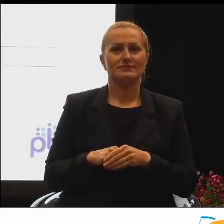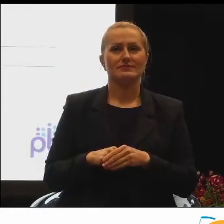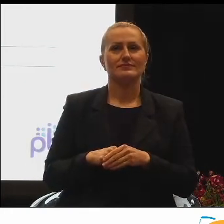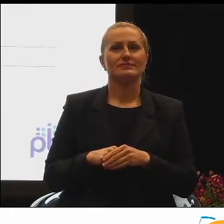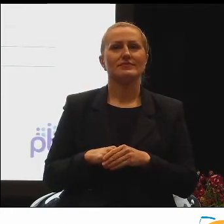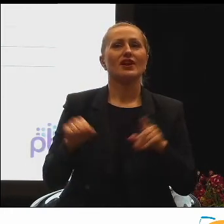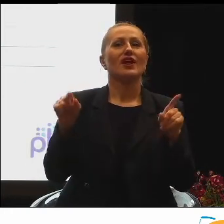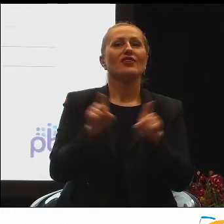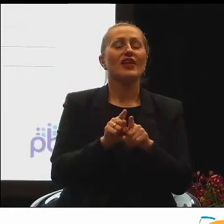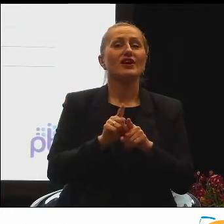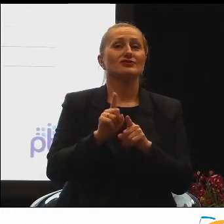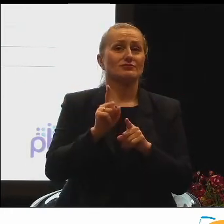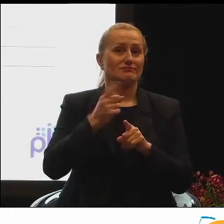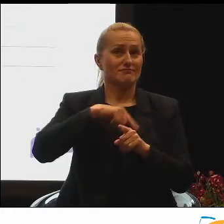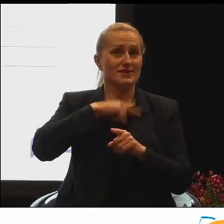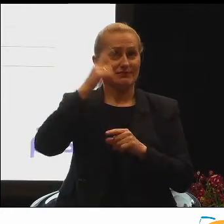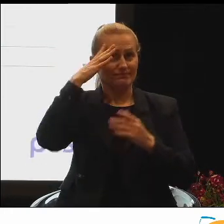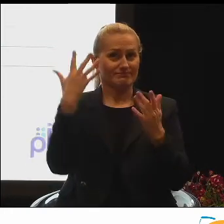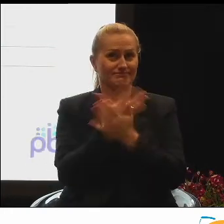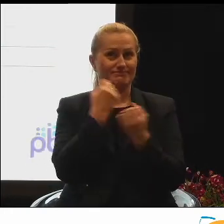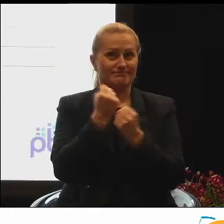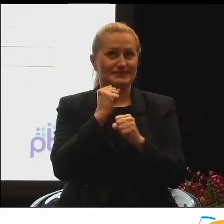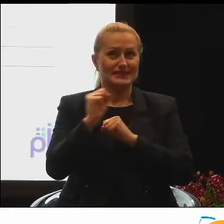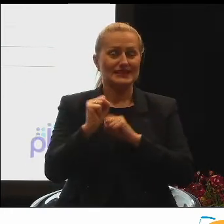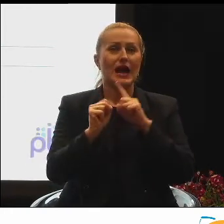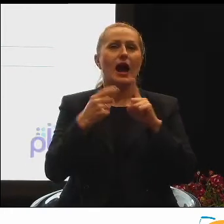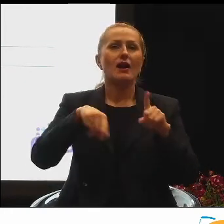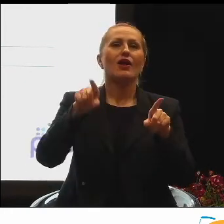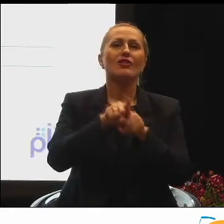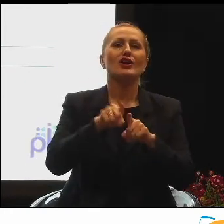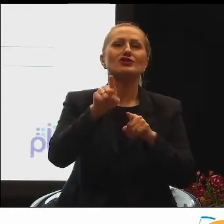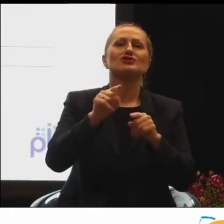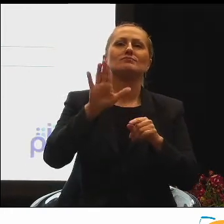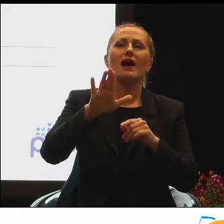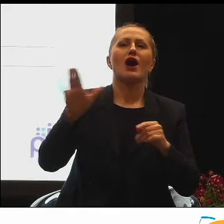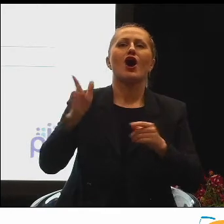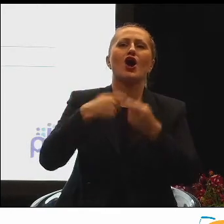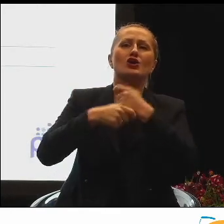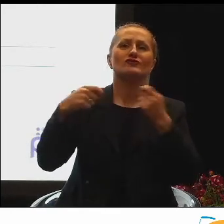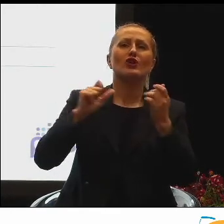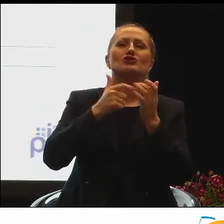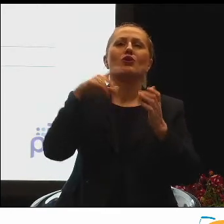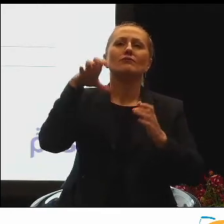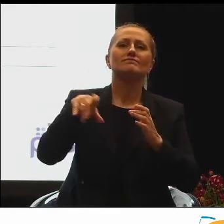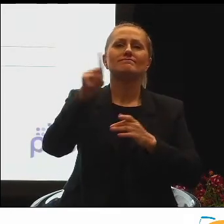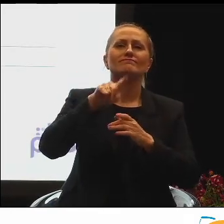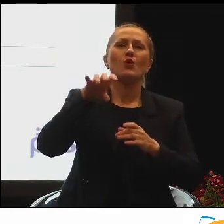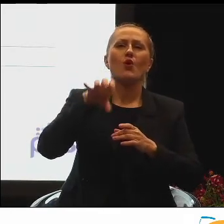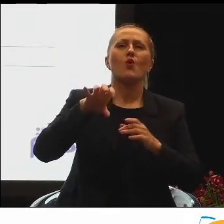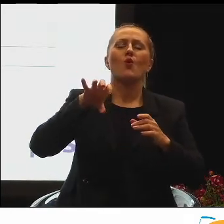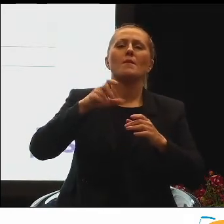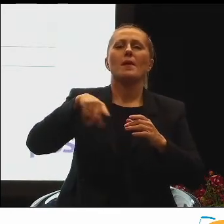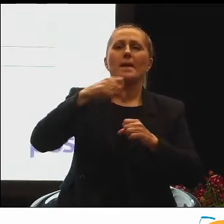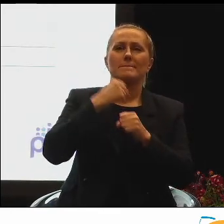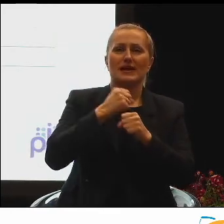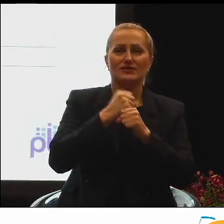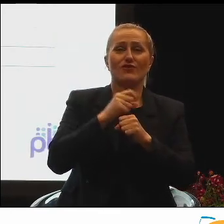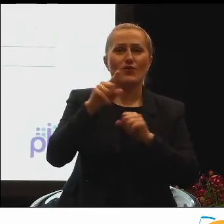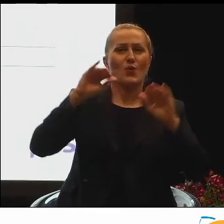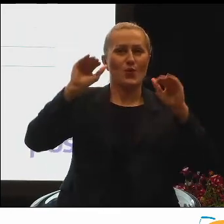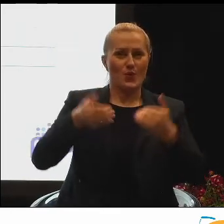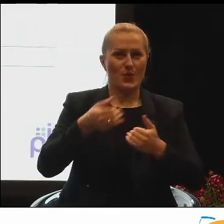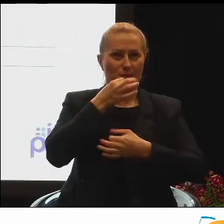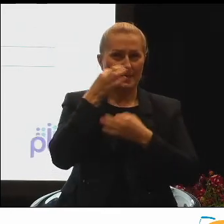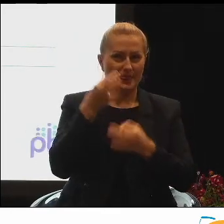co nas wciąż zaskakuje, posiadanie rozwiązań skierowanych do określonych grup pracowniczych. To jest w skrócie